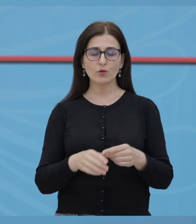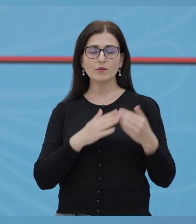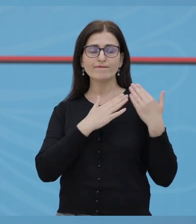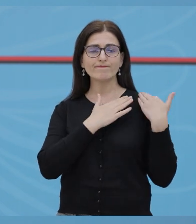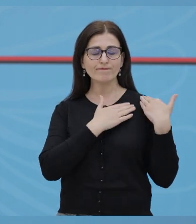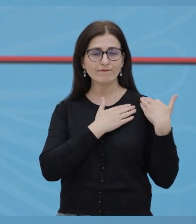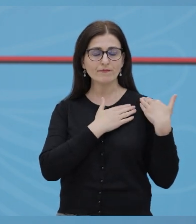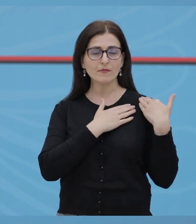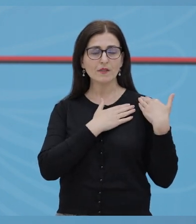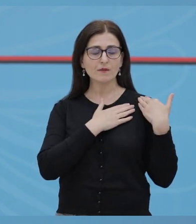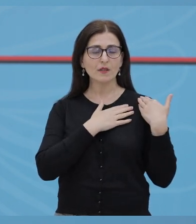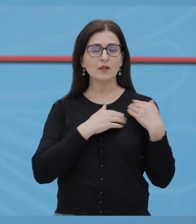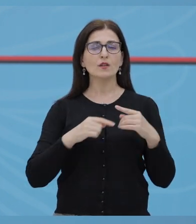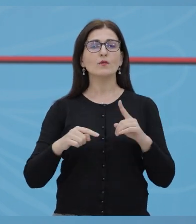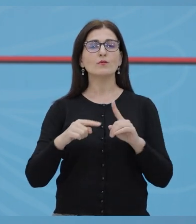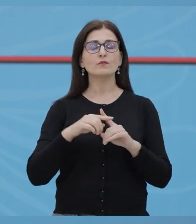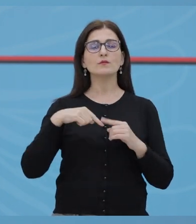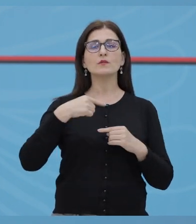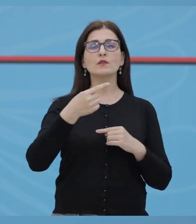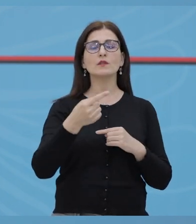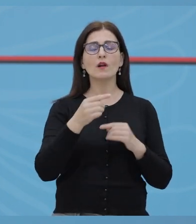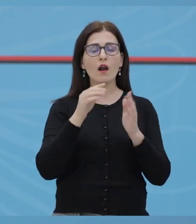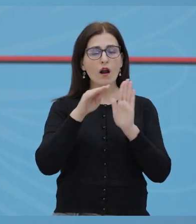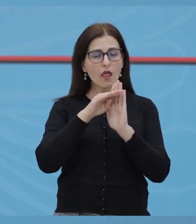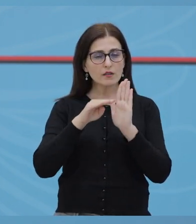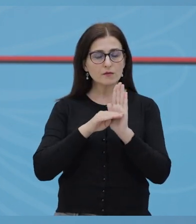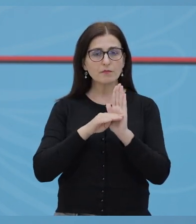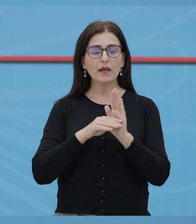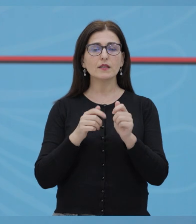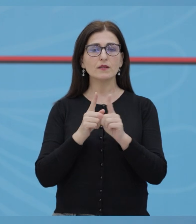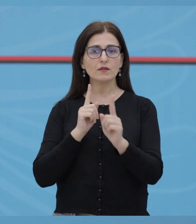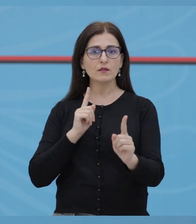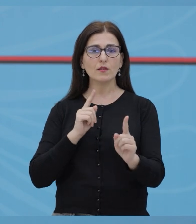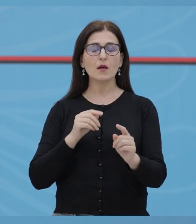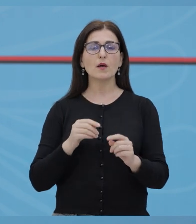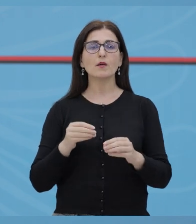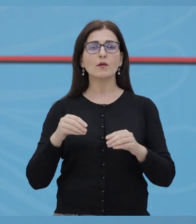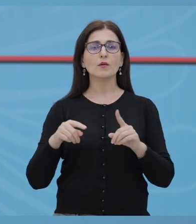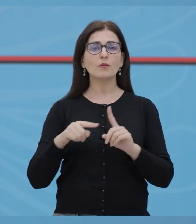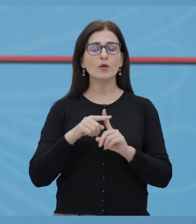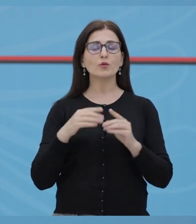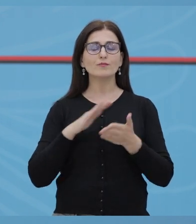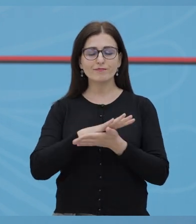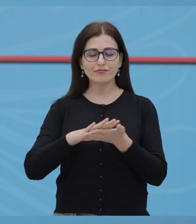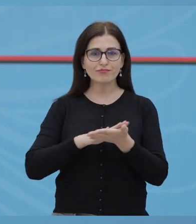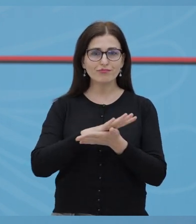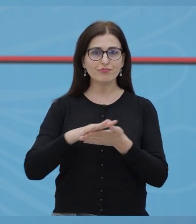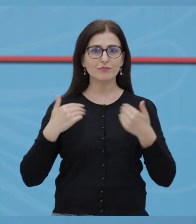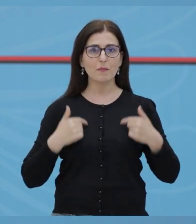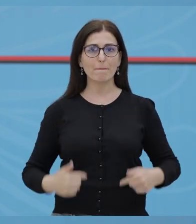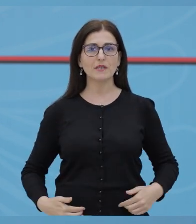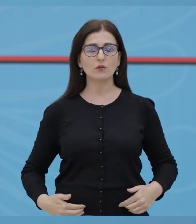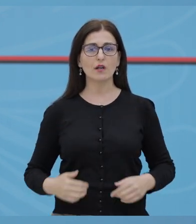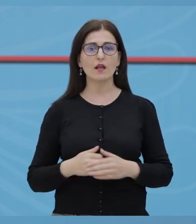Në këto momente është shumë e rëndësishme dhe kërkohet përgjeshë shmëri nga anaj të gjithë qytetarve për të respektuar distancimin